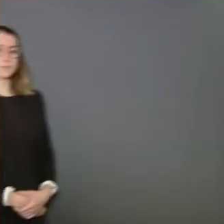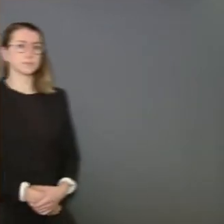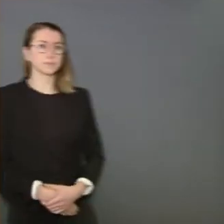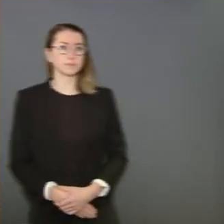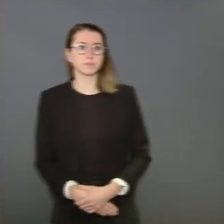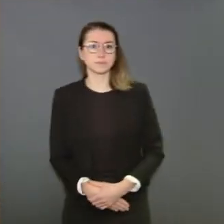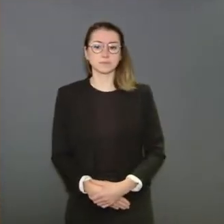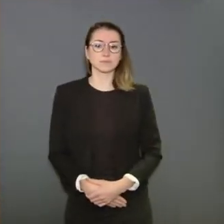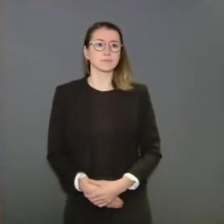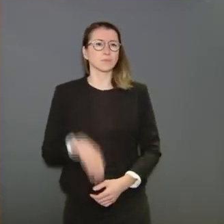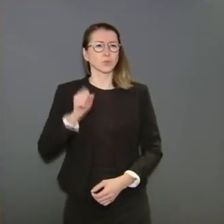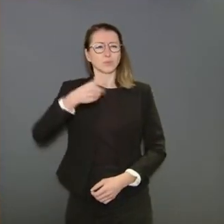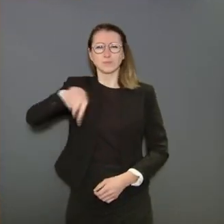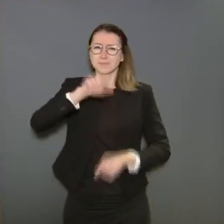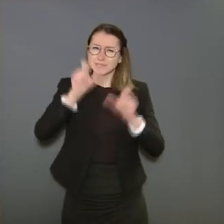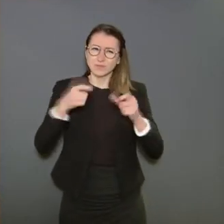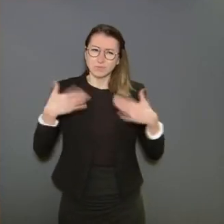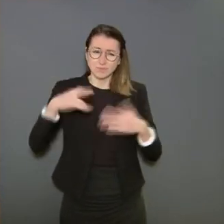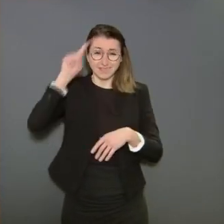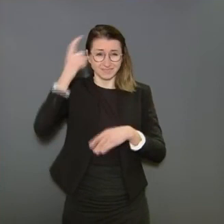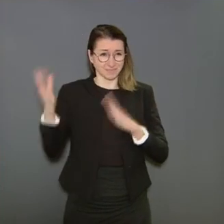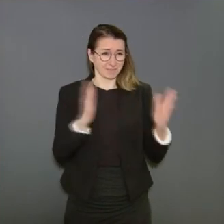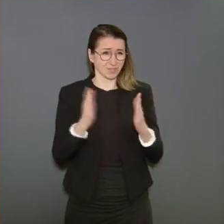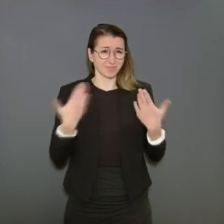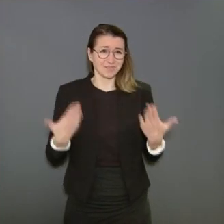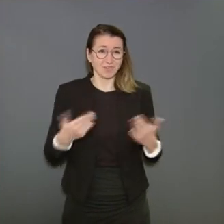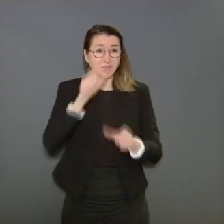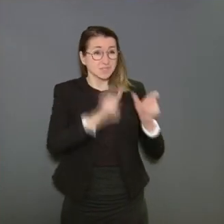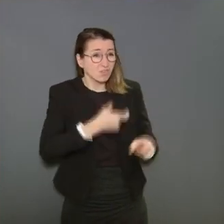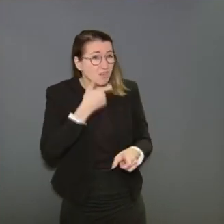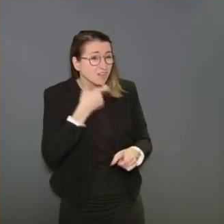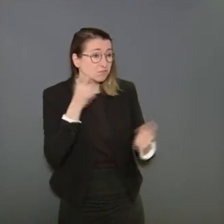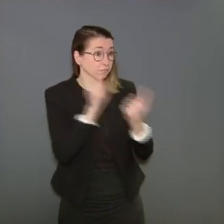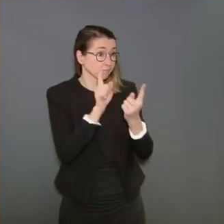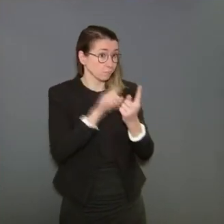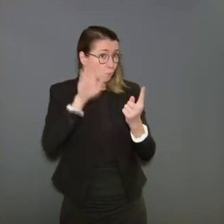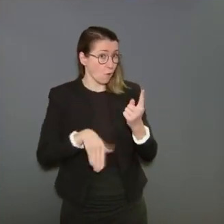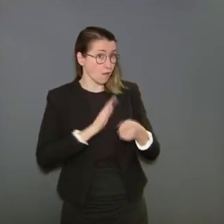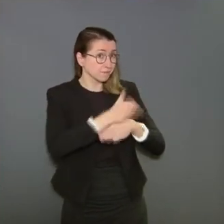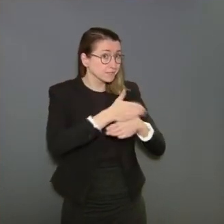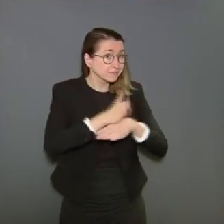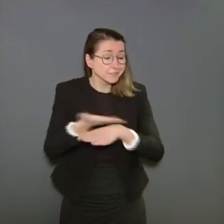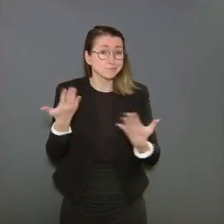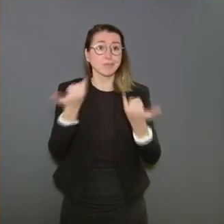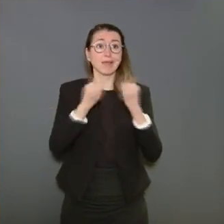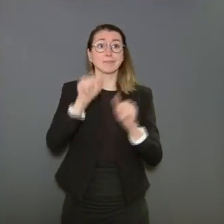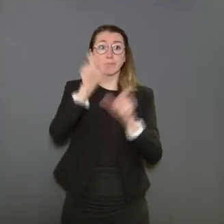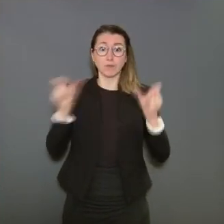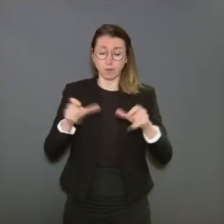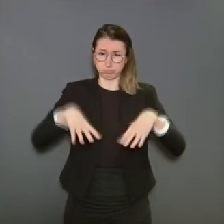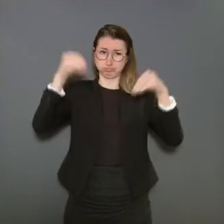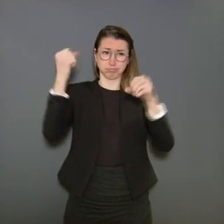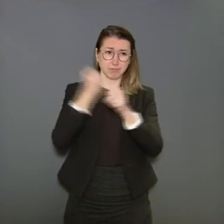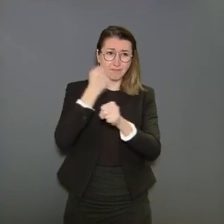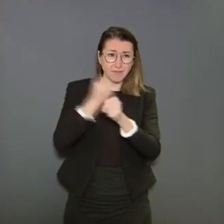reçoivent moins de visites. Les indépendants doivent suspendre leurs activités et craignent qu'ils sont en train de perdre le